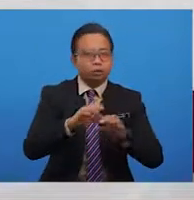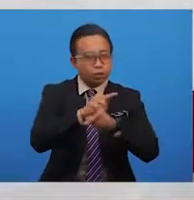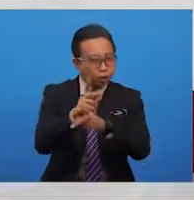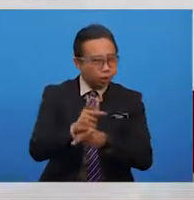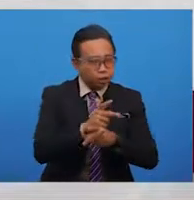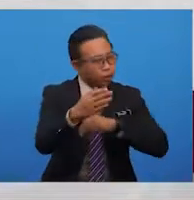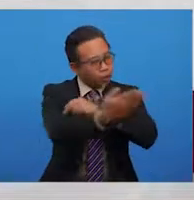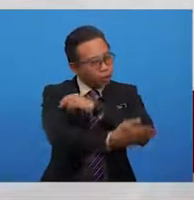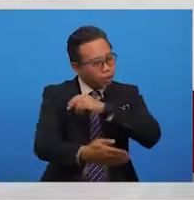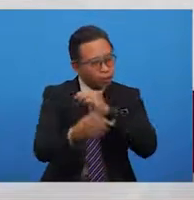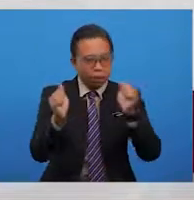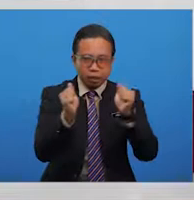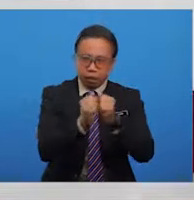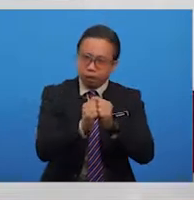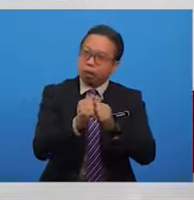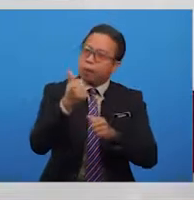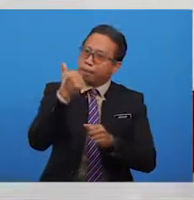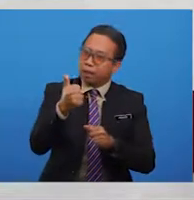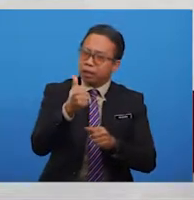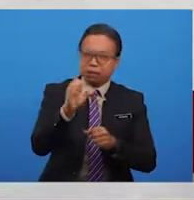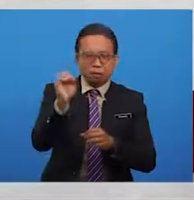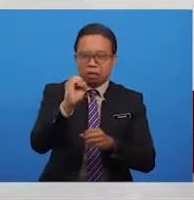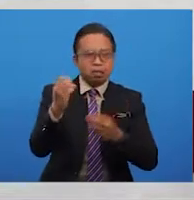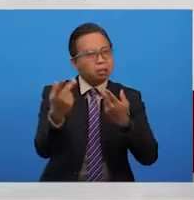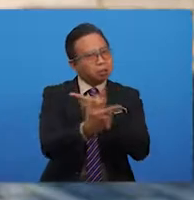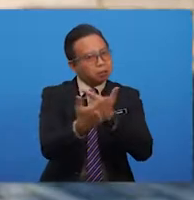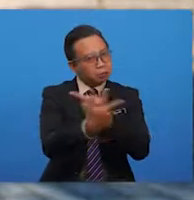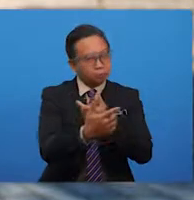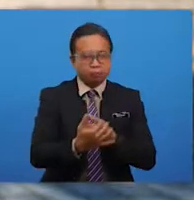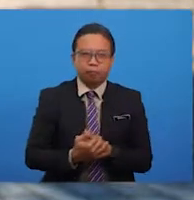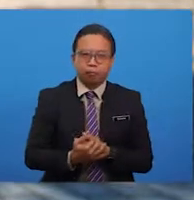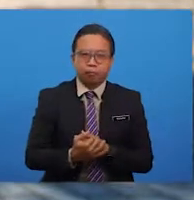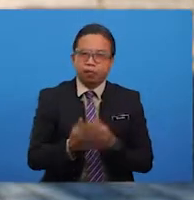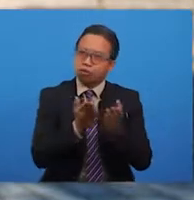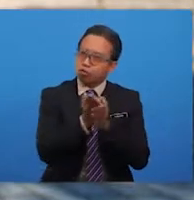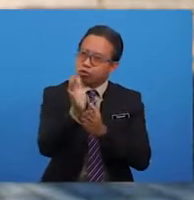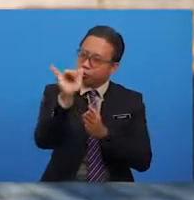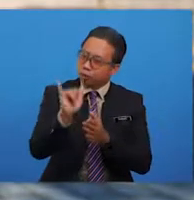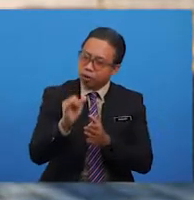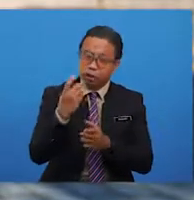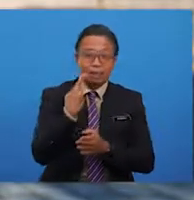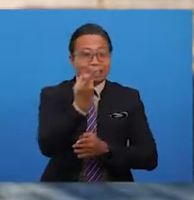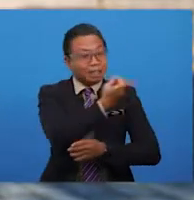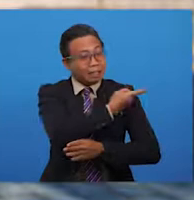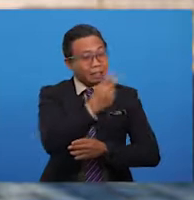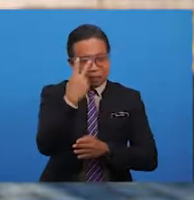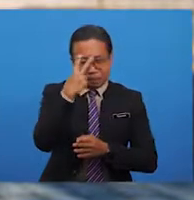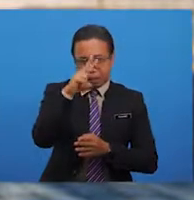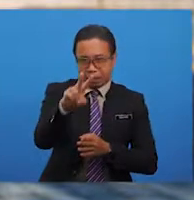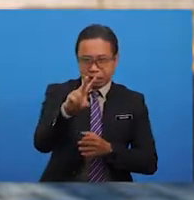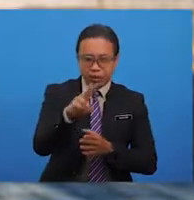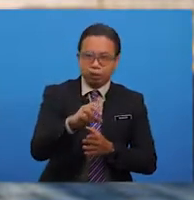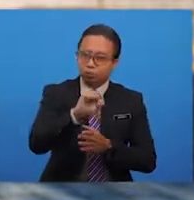dengan aman tanpa sebarang sengkita. Seterusnya, kita akan melihat pula aspek